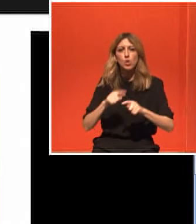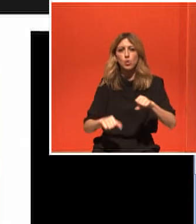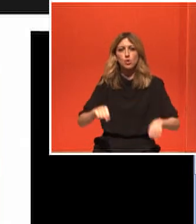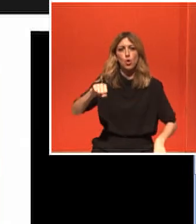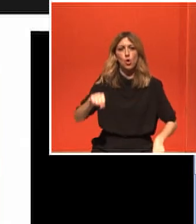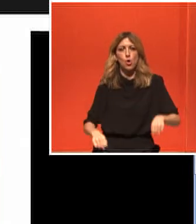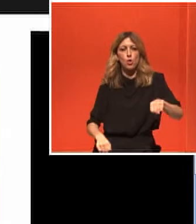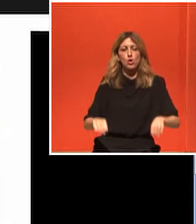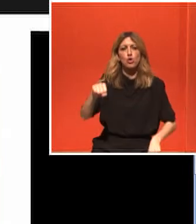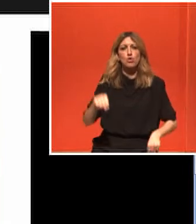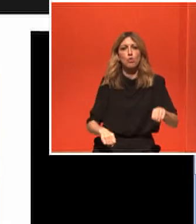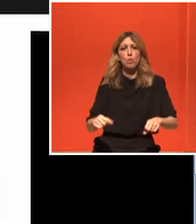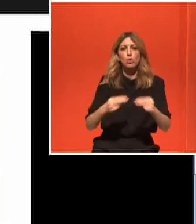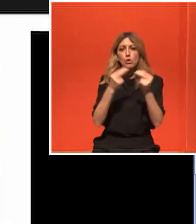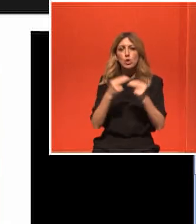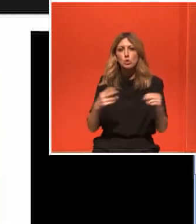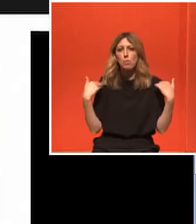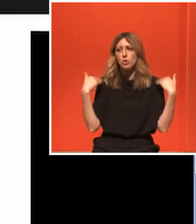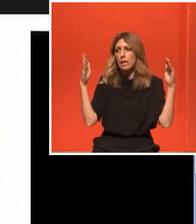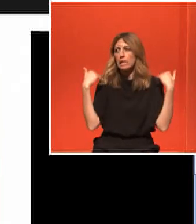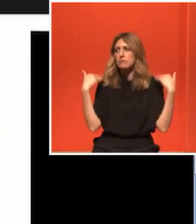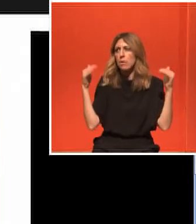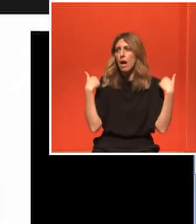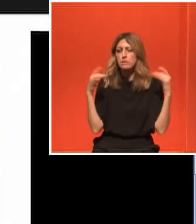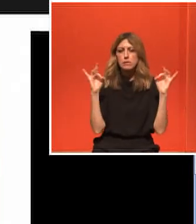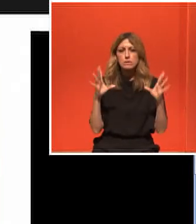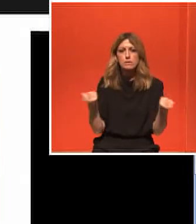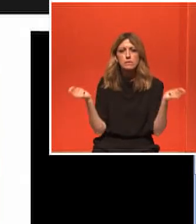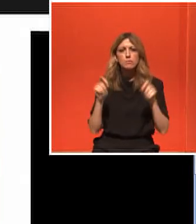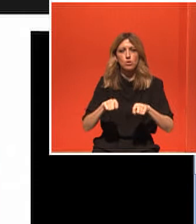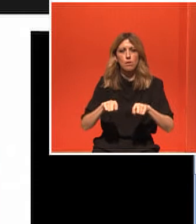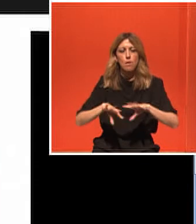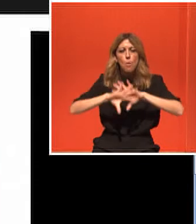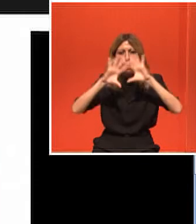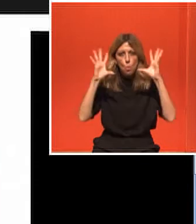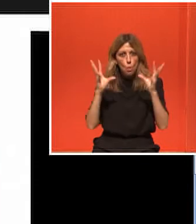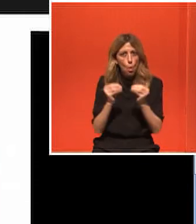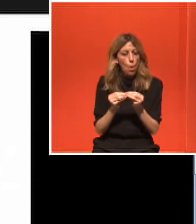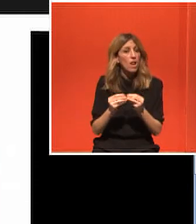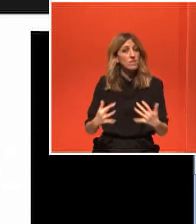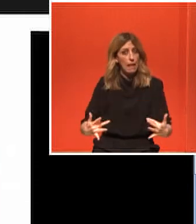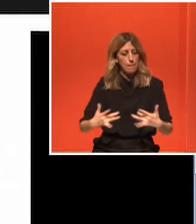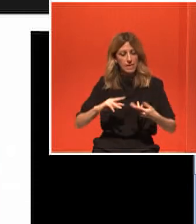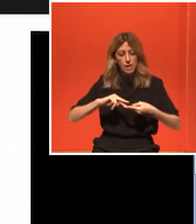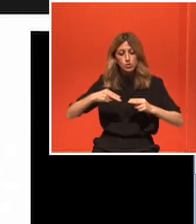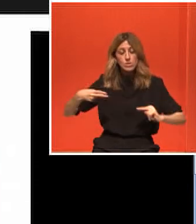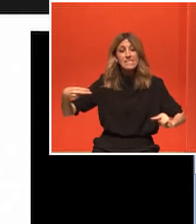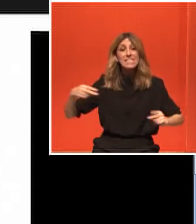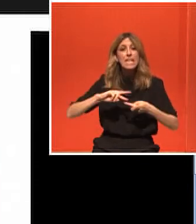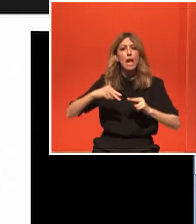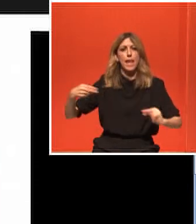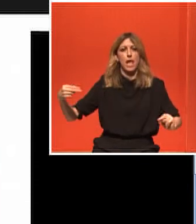επιβάλλει διαφορετικά διαβάσματα στο γενετικό υλικό τα οποία είναι η βάση των χρόνιων